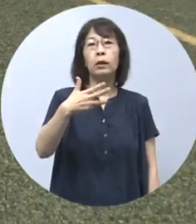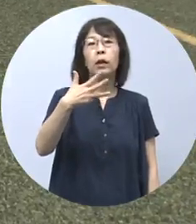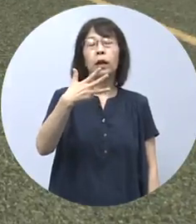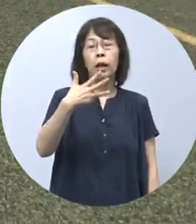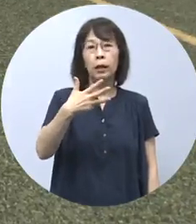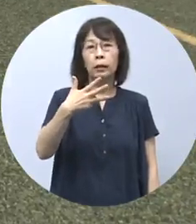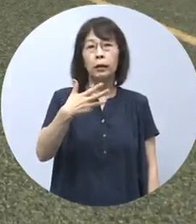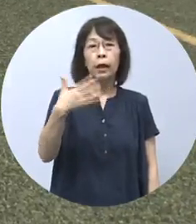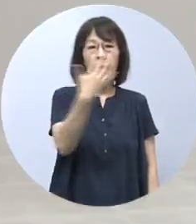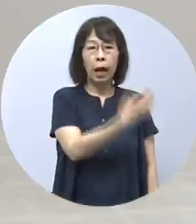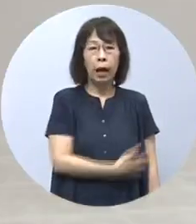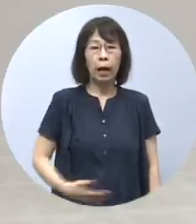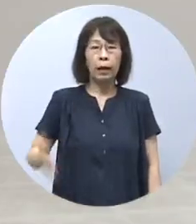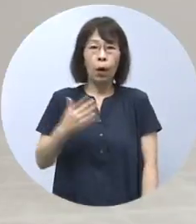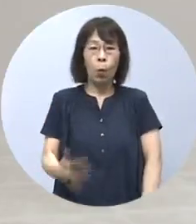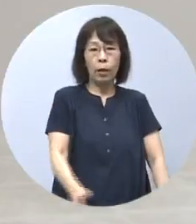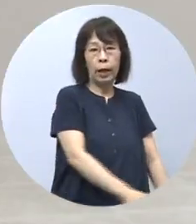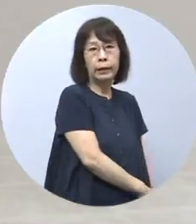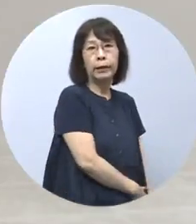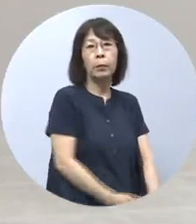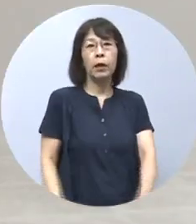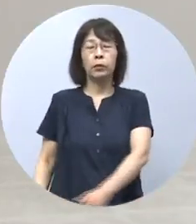体をねじります